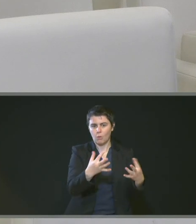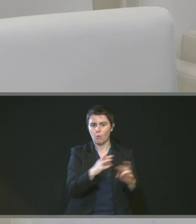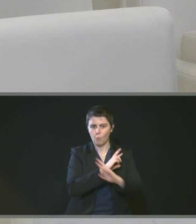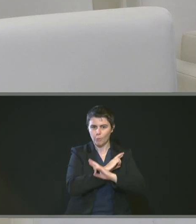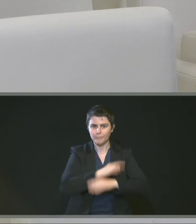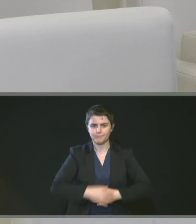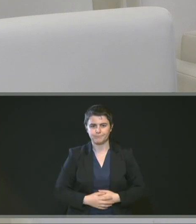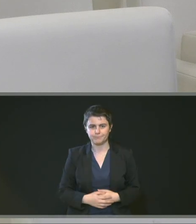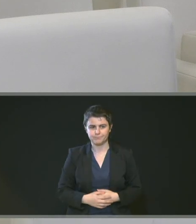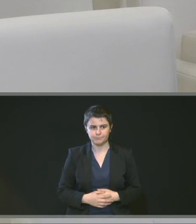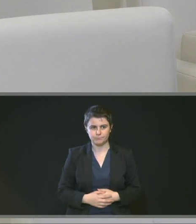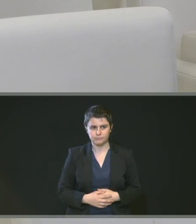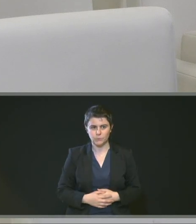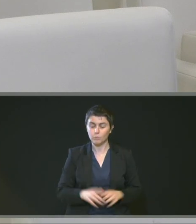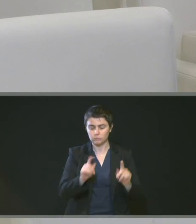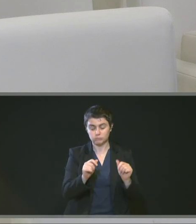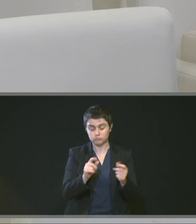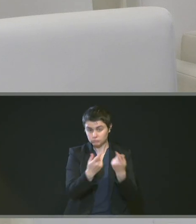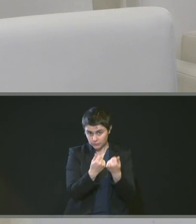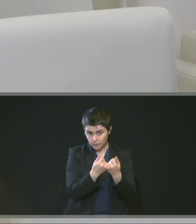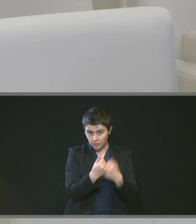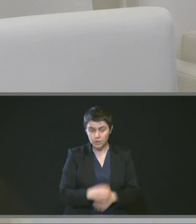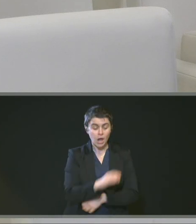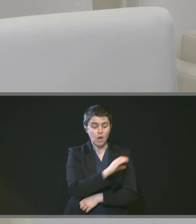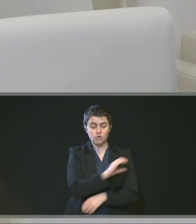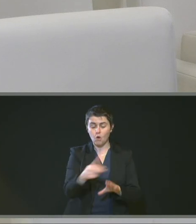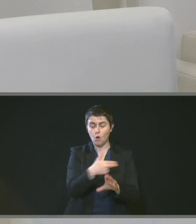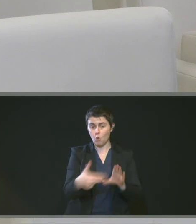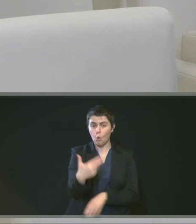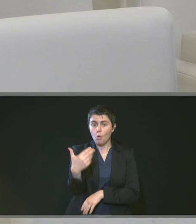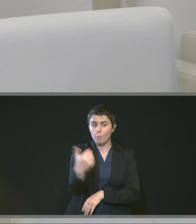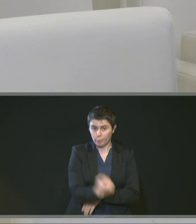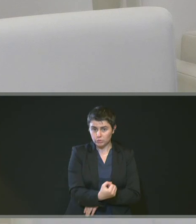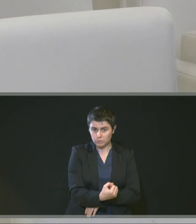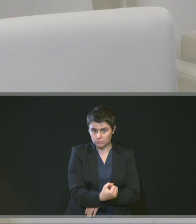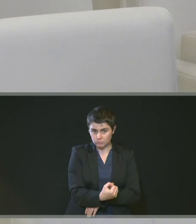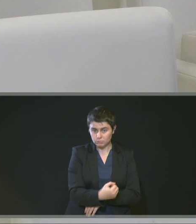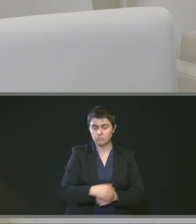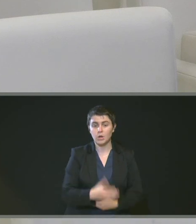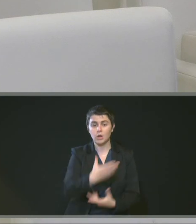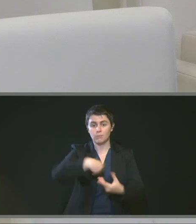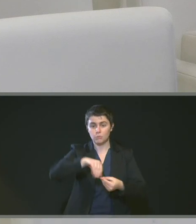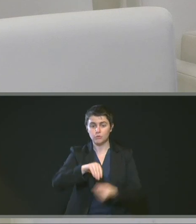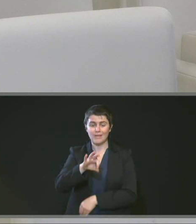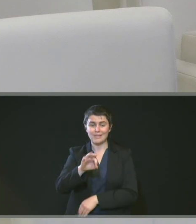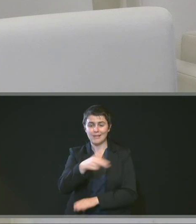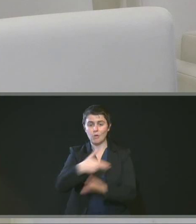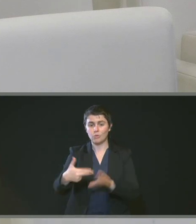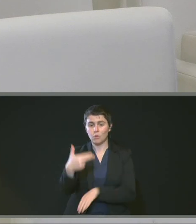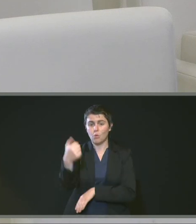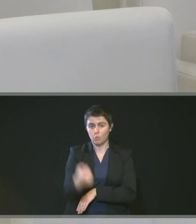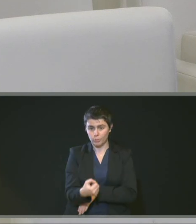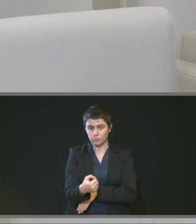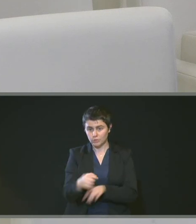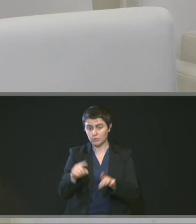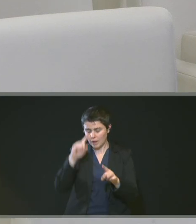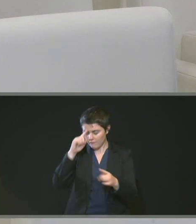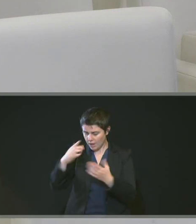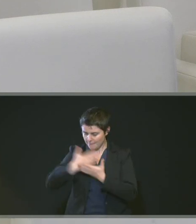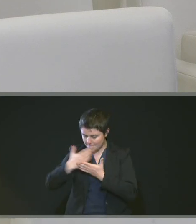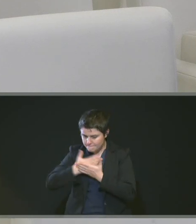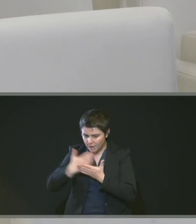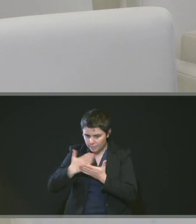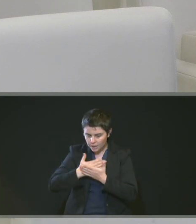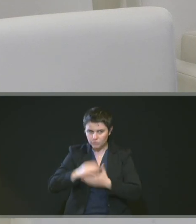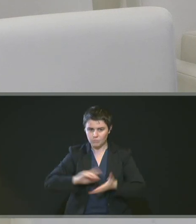forfait de 100 euros brut. Temps d'actualisation d'un module de formation forfait de 50 euros brut. Et temps d'animation, 35